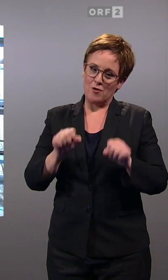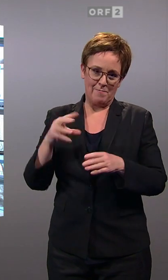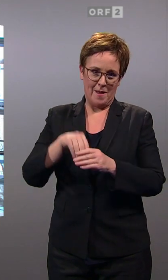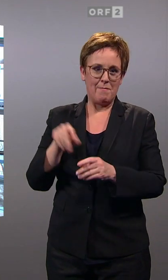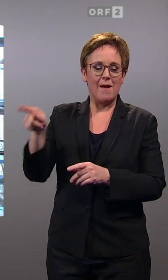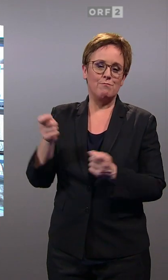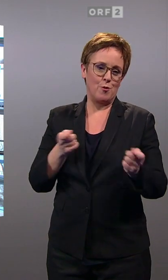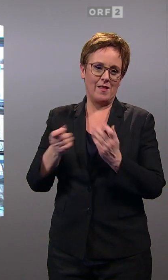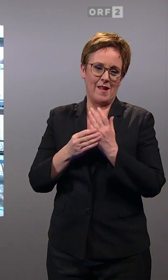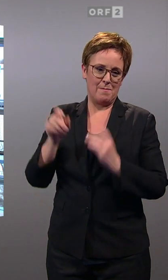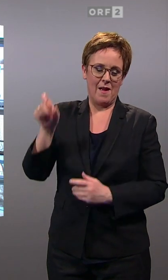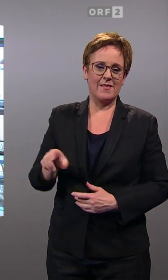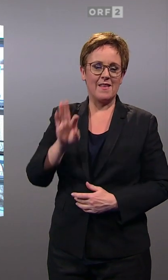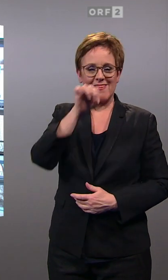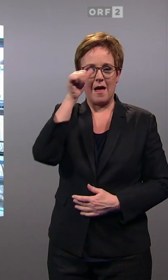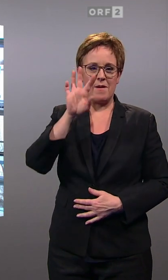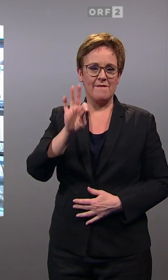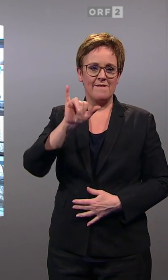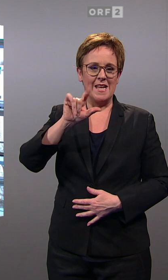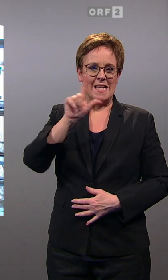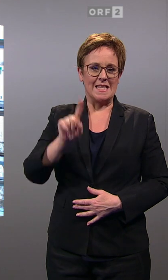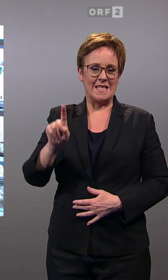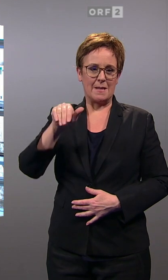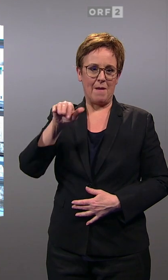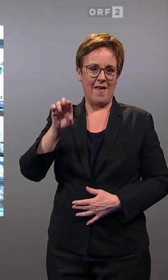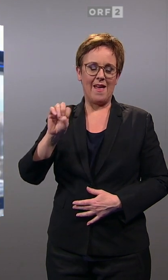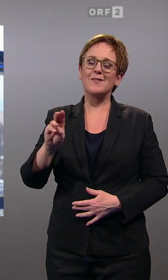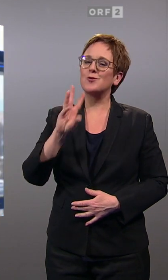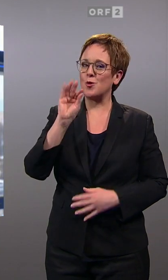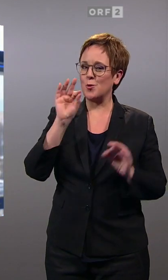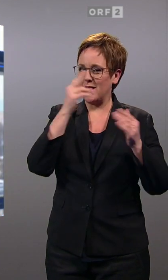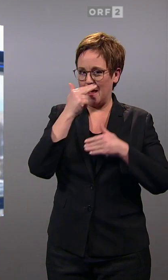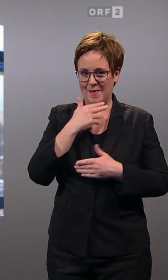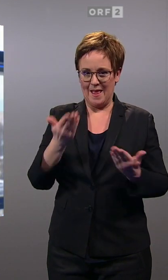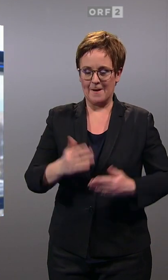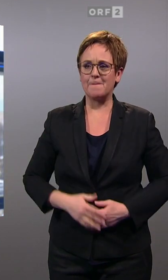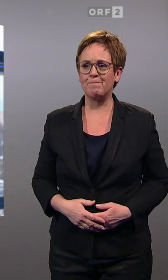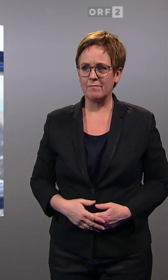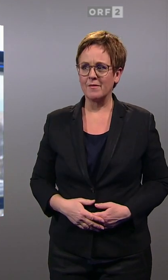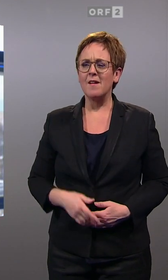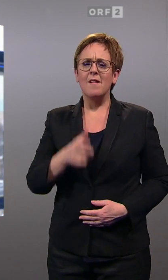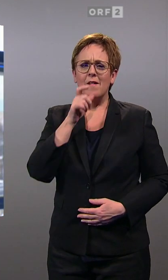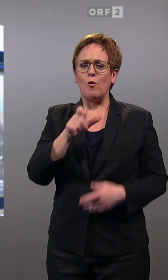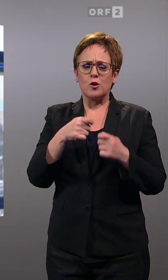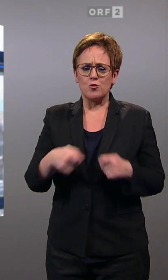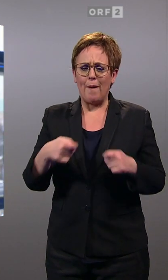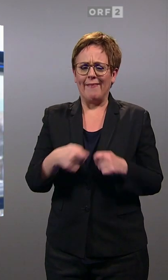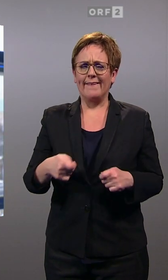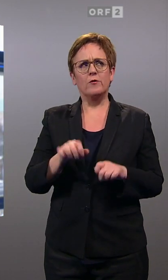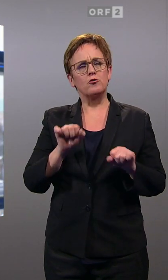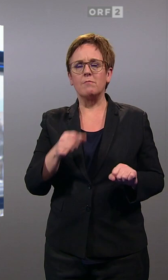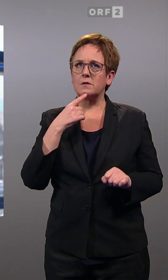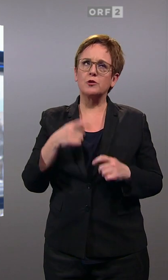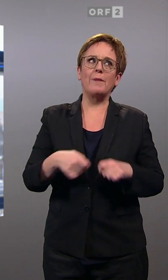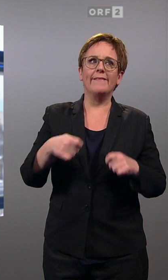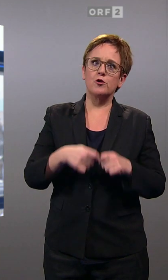Politologe Peter Vilsmeier. Schönen Nachmittag. Einen wunderschönen guten Nachmittag. Das Wort spannend ist sehr überstrapaziert worden in den letzten Tagen und Wochen.